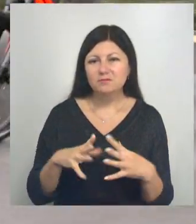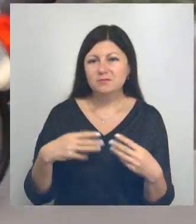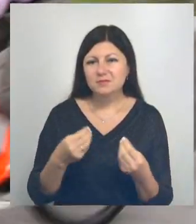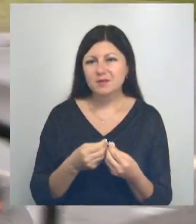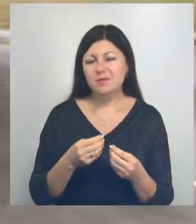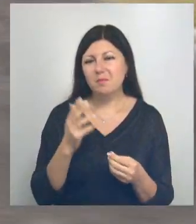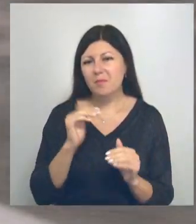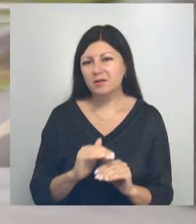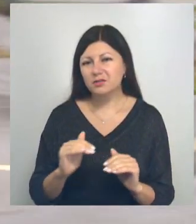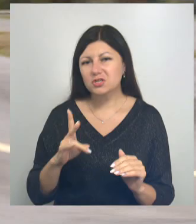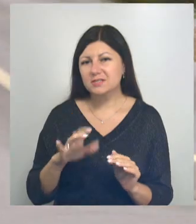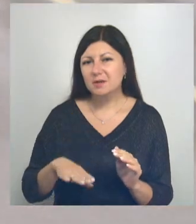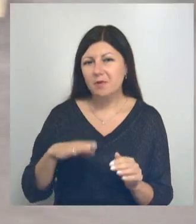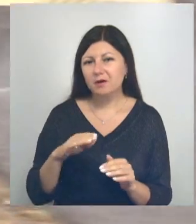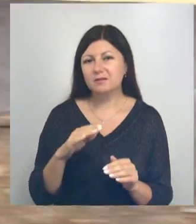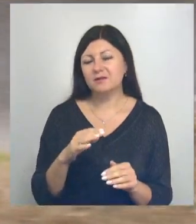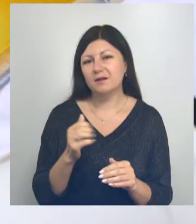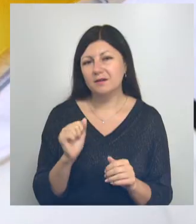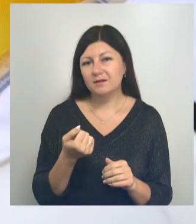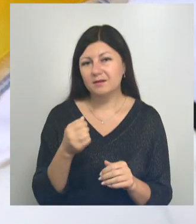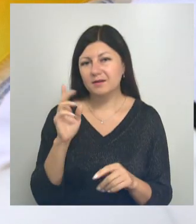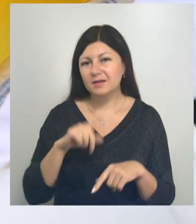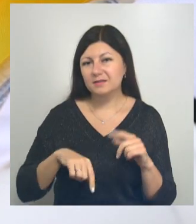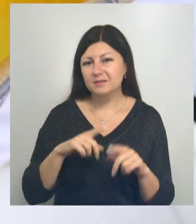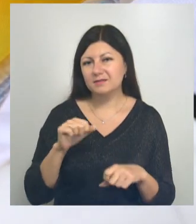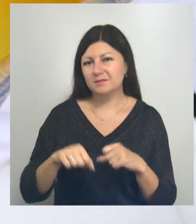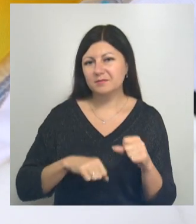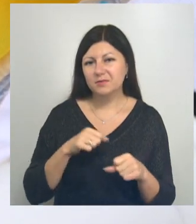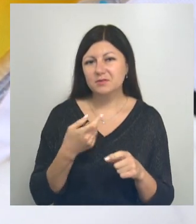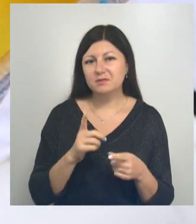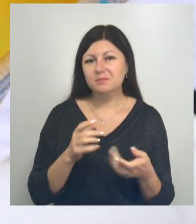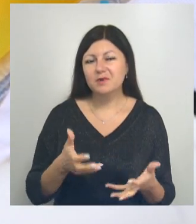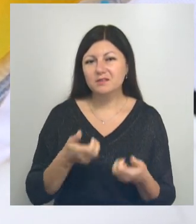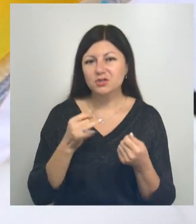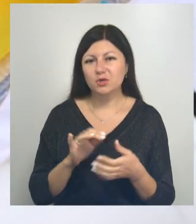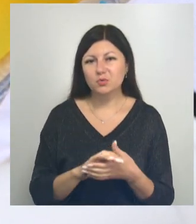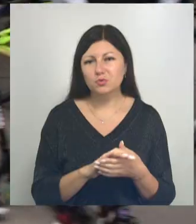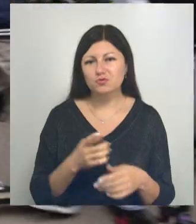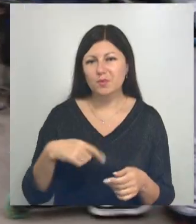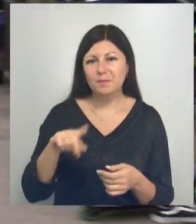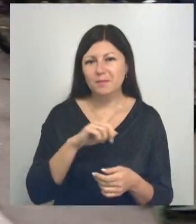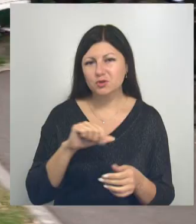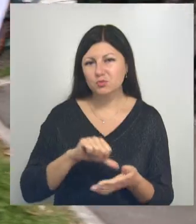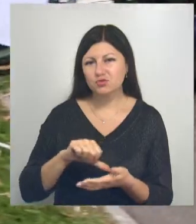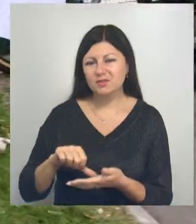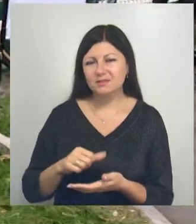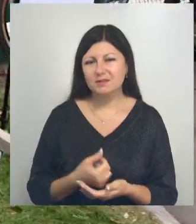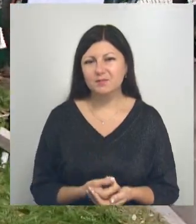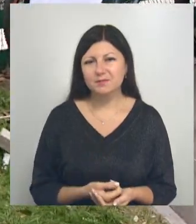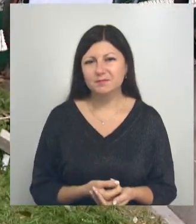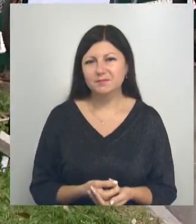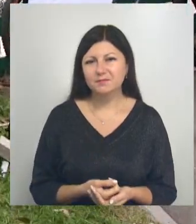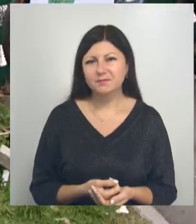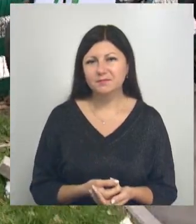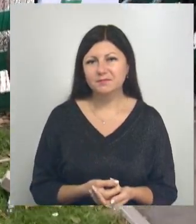самокатах, родители показывают классно о маунтинбайках. Но главное здесь поддержка и дружба между участниками. Маргарита Аксенова, Вадим